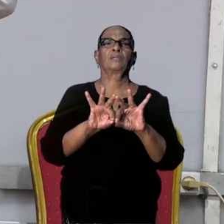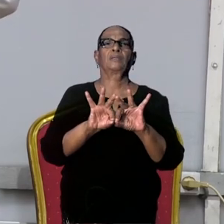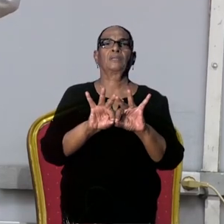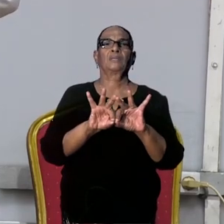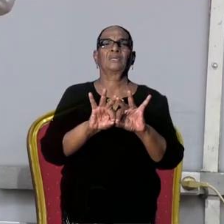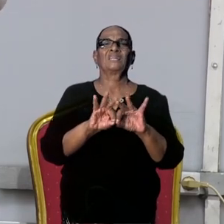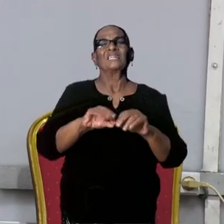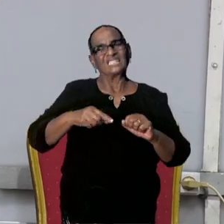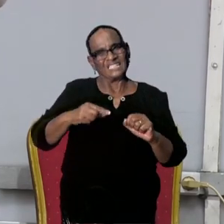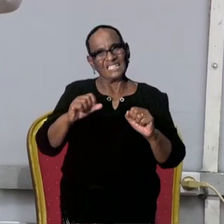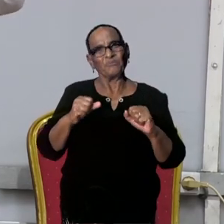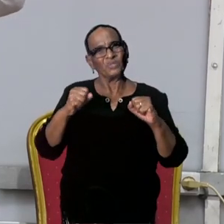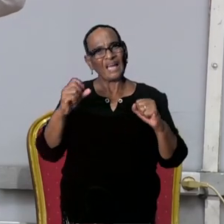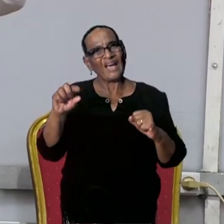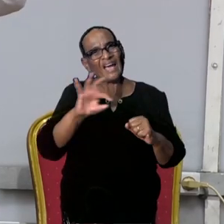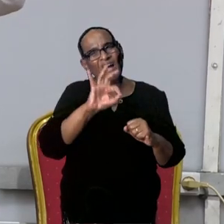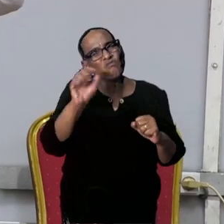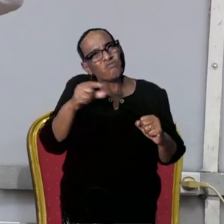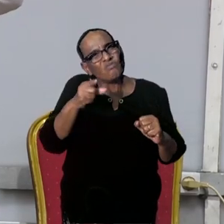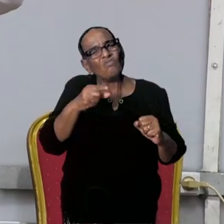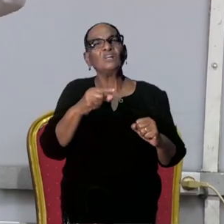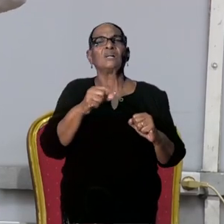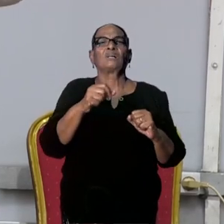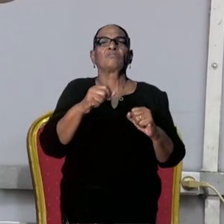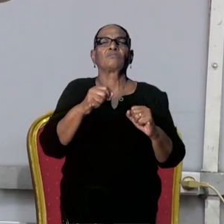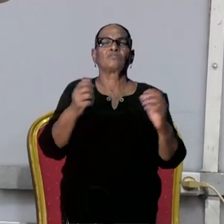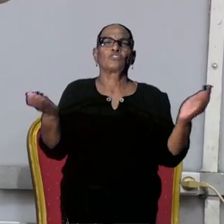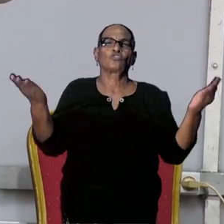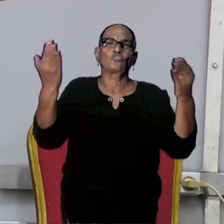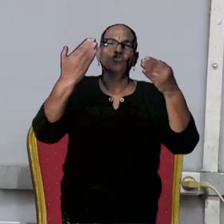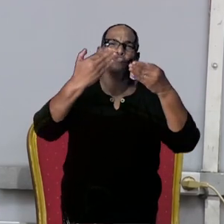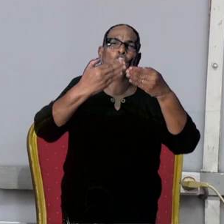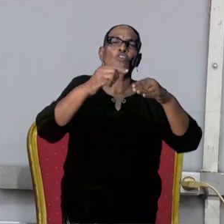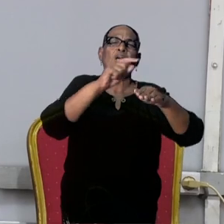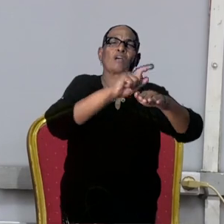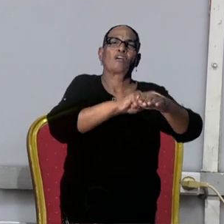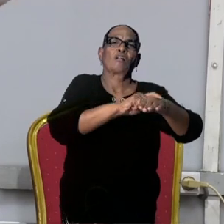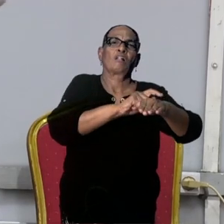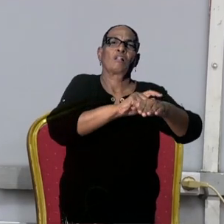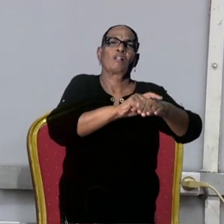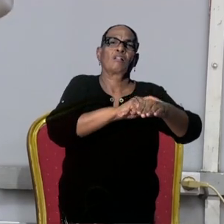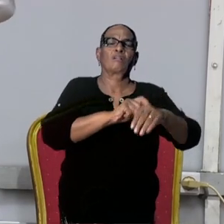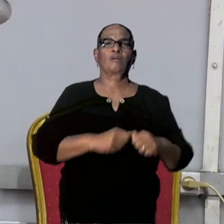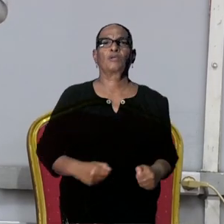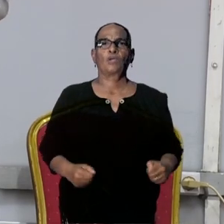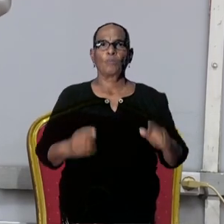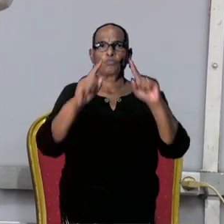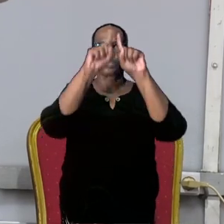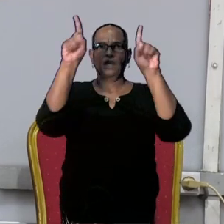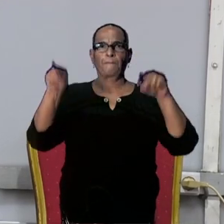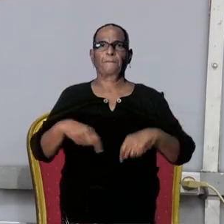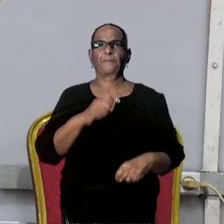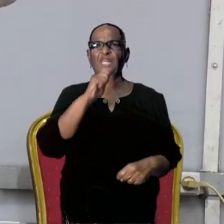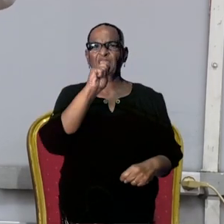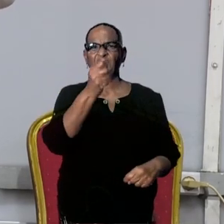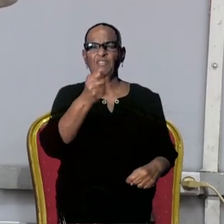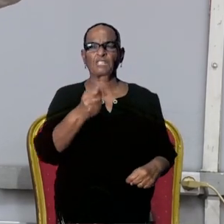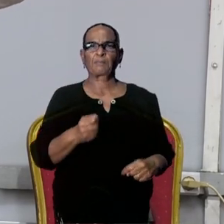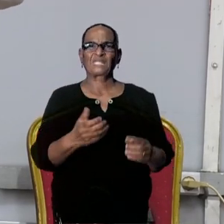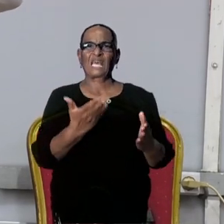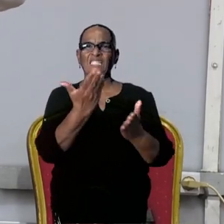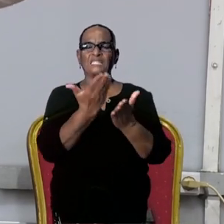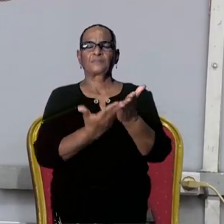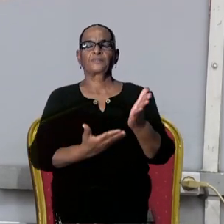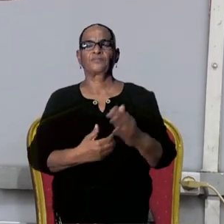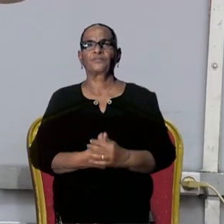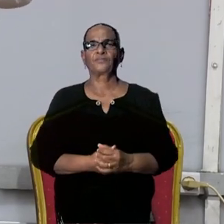dringende zaken tijdens lockdown. Je moet een dispensatie hebben. Maar ik heb een paar gevallen gehad.